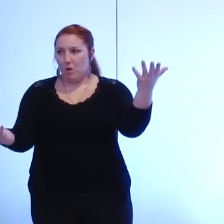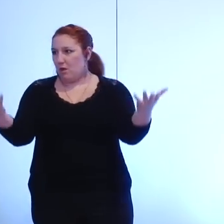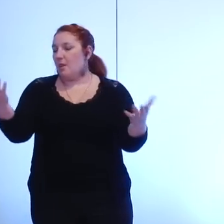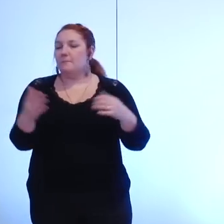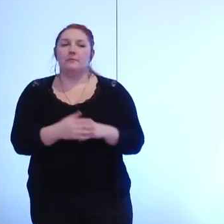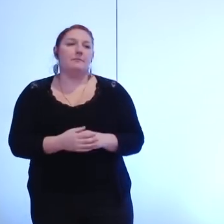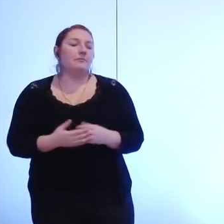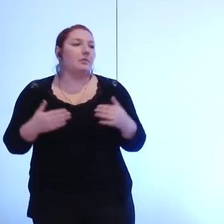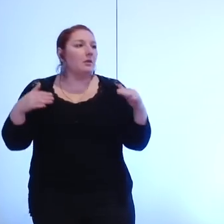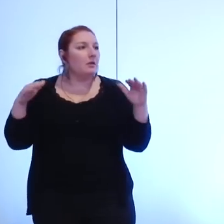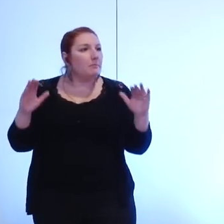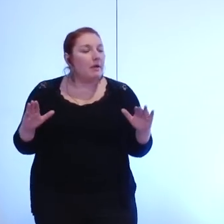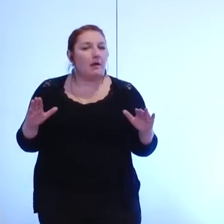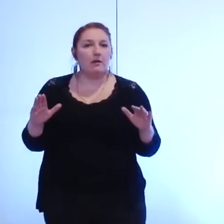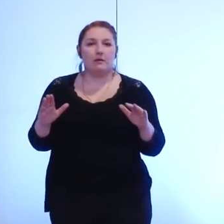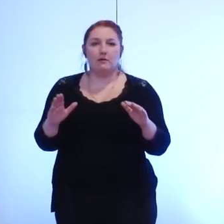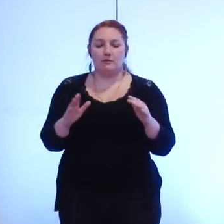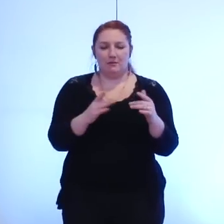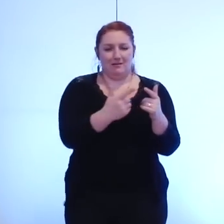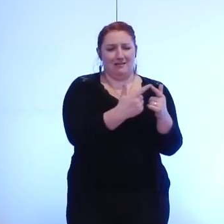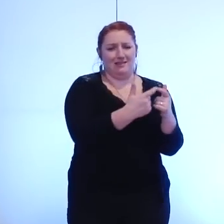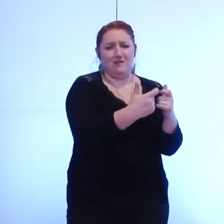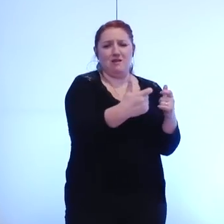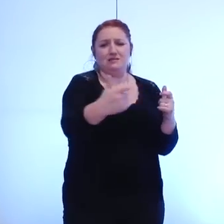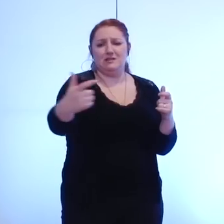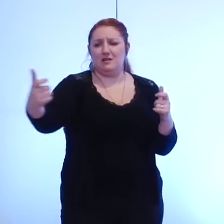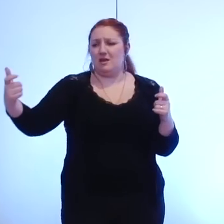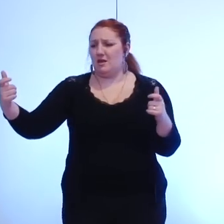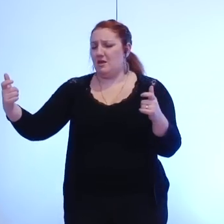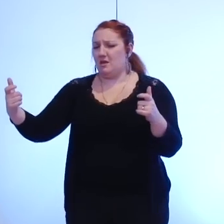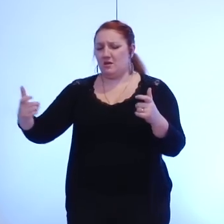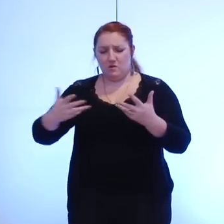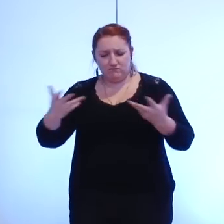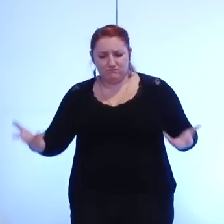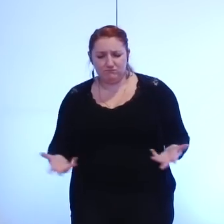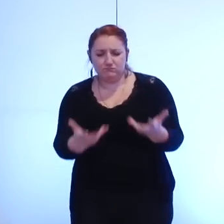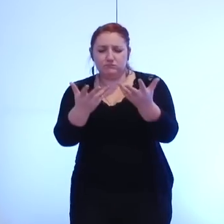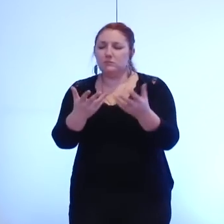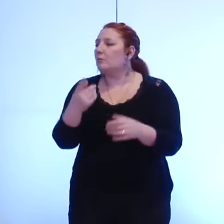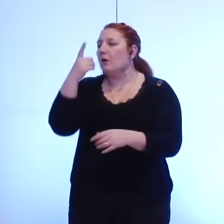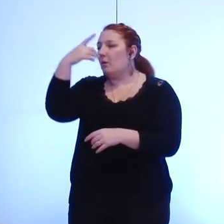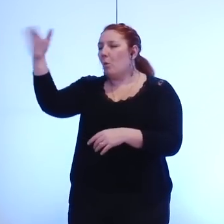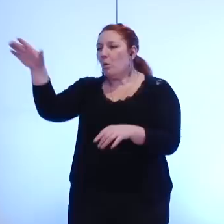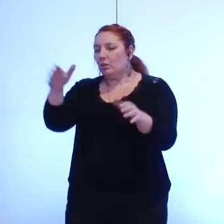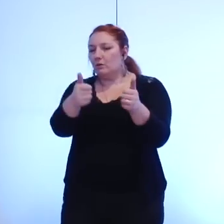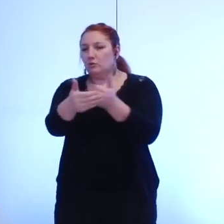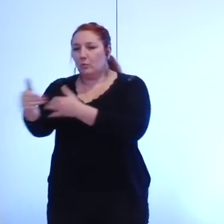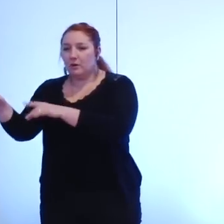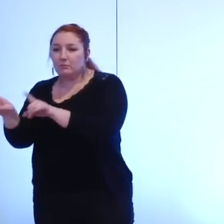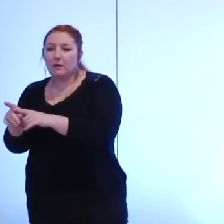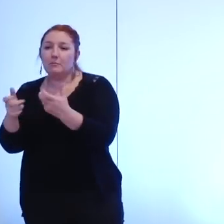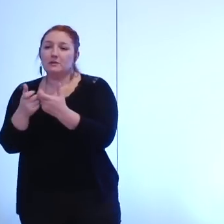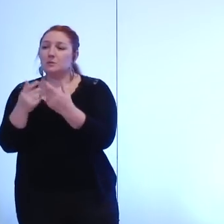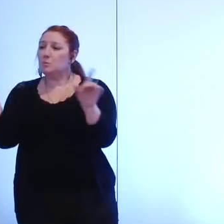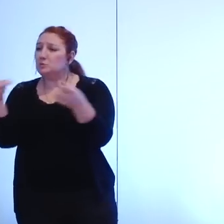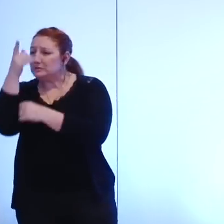ce souci de diversité passe comme on l'a vu on le voit dans d'autres domaines d'ailleurs l'exemple des musiciens du Louvre dans